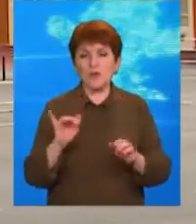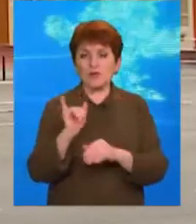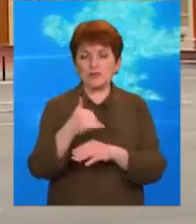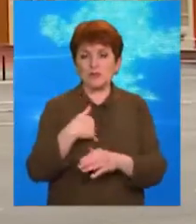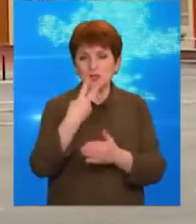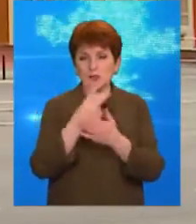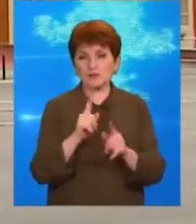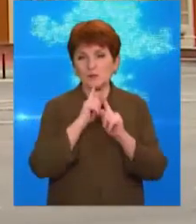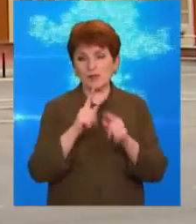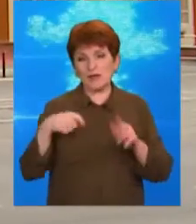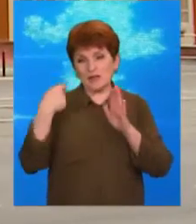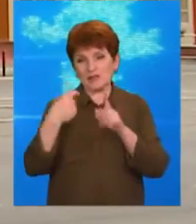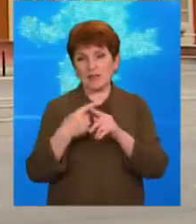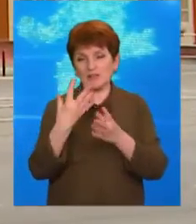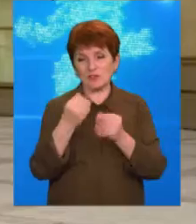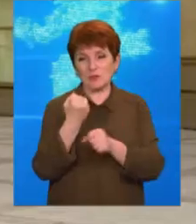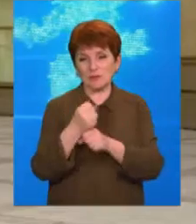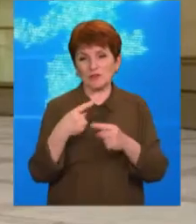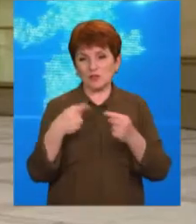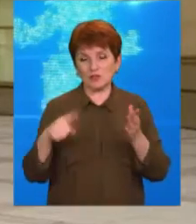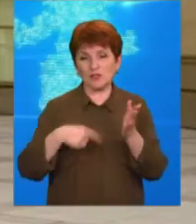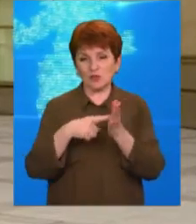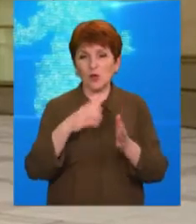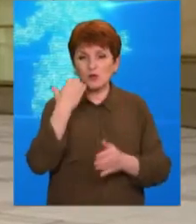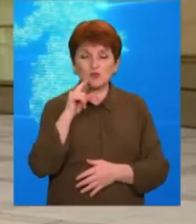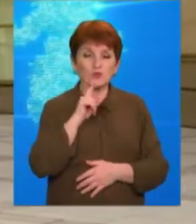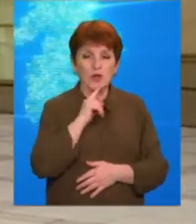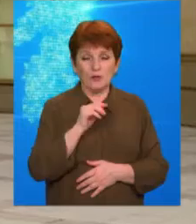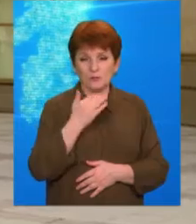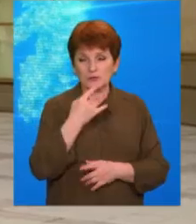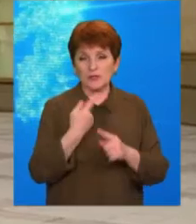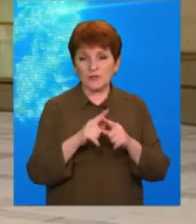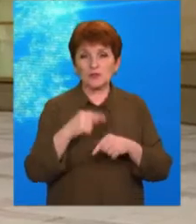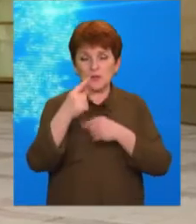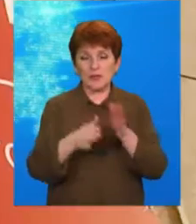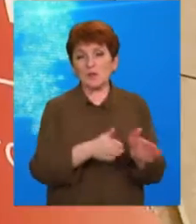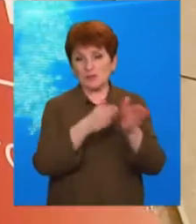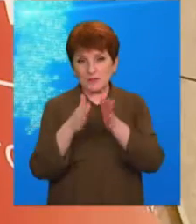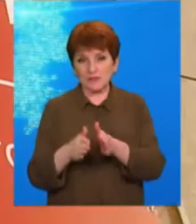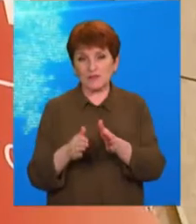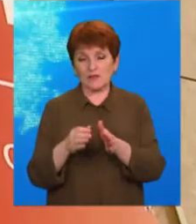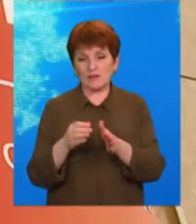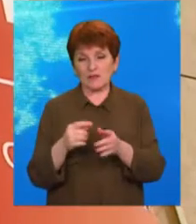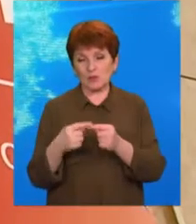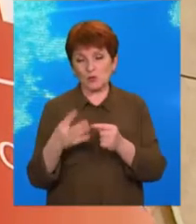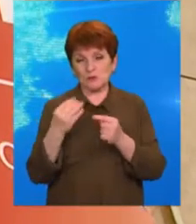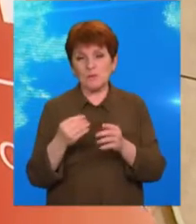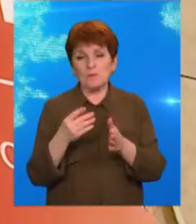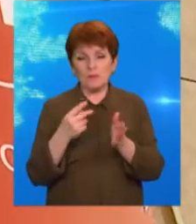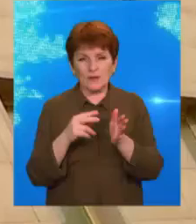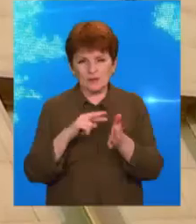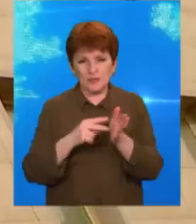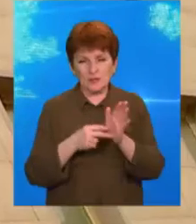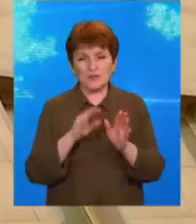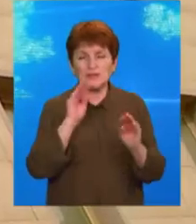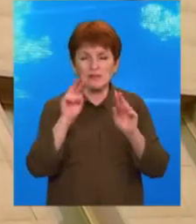уникальные кадры, как встречали День Победы в разных городах Южного Урала. В музее, говорят, праздничную программу не отменили, а всего лишь перенесли. Концерты, все их запланированные